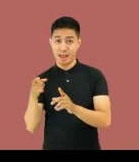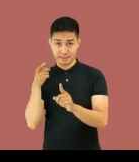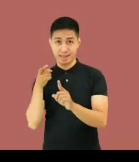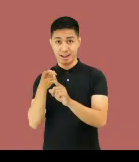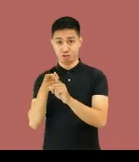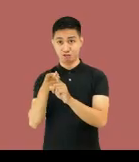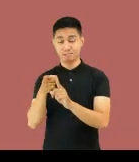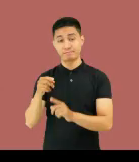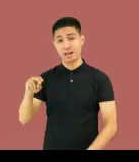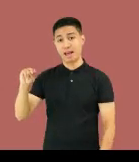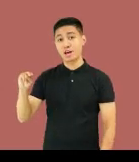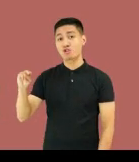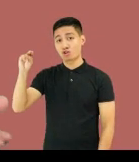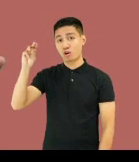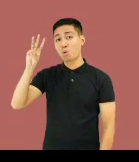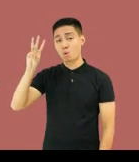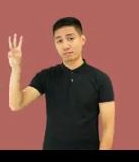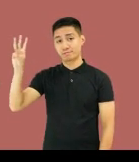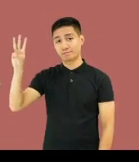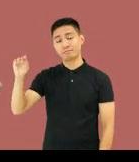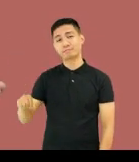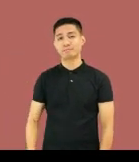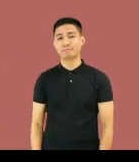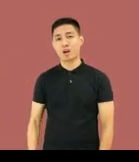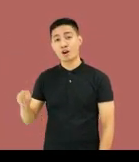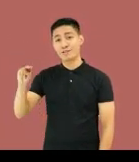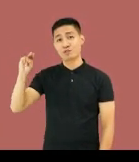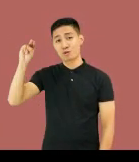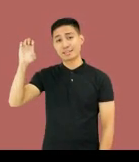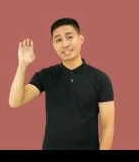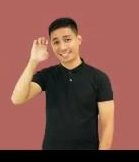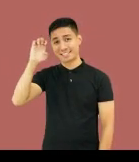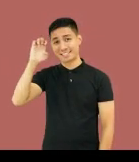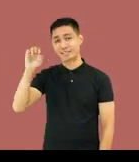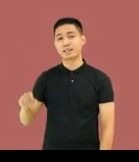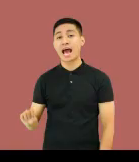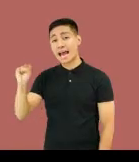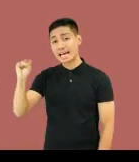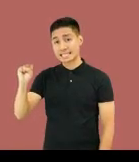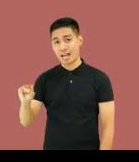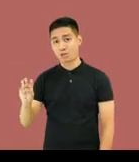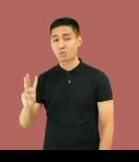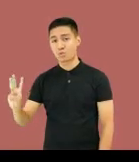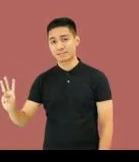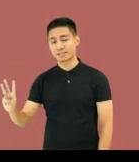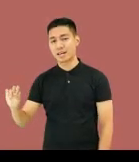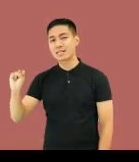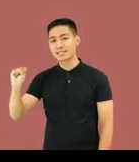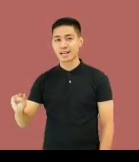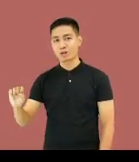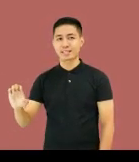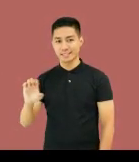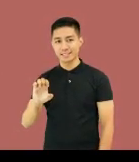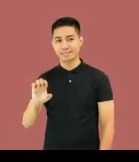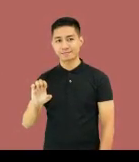direksyon ay ang Hilagang Kanluran, Hilagang Silangan, Timog Kanluran, at